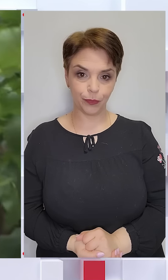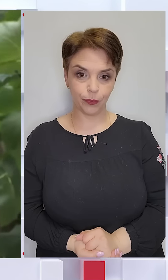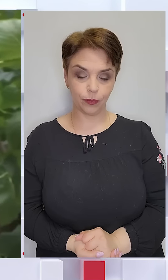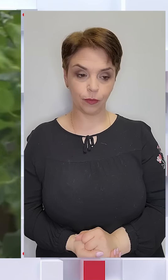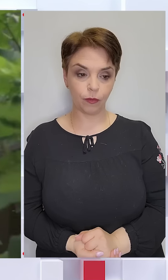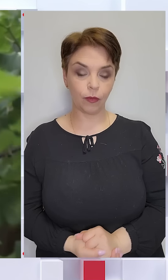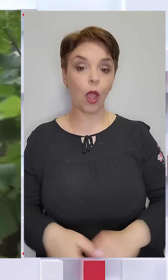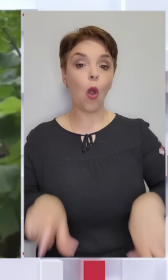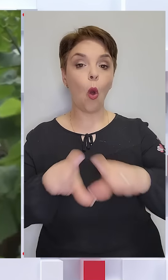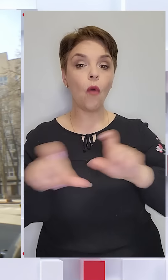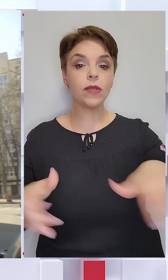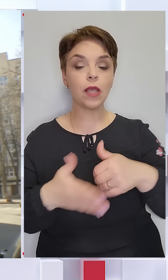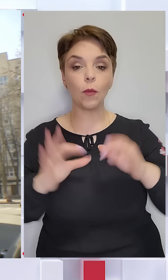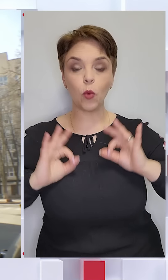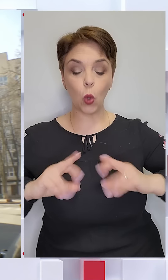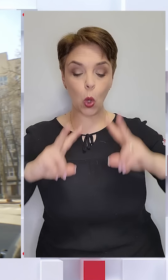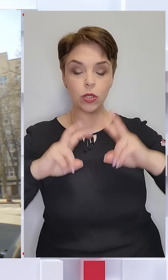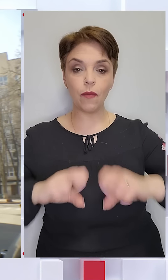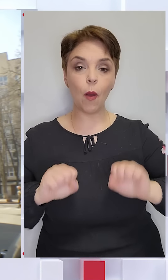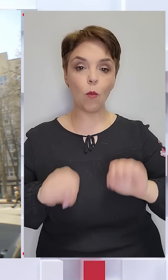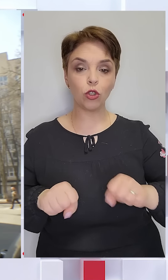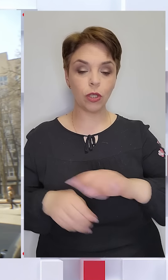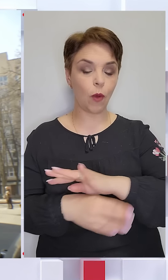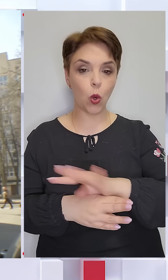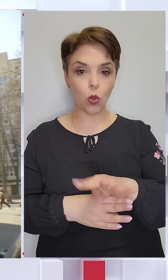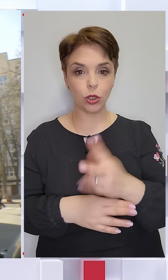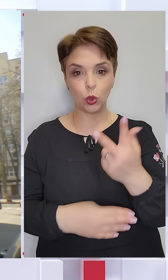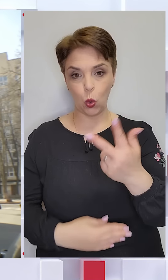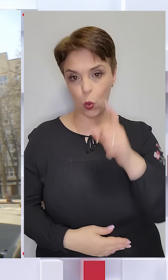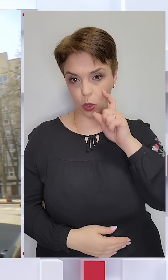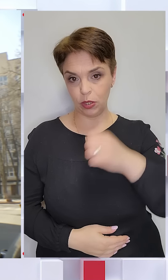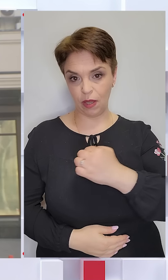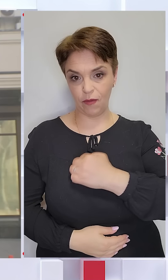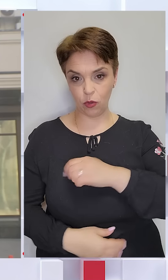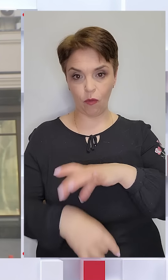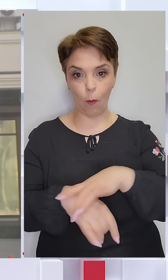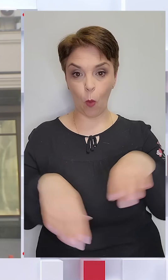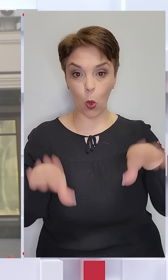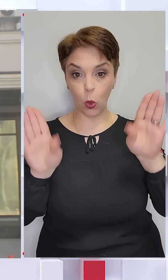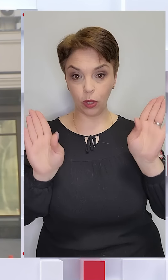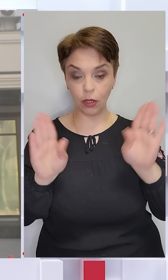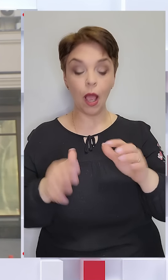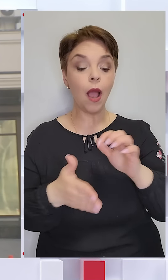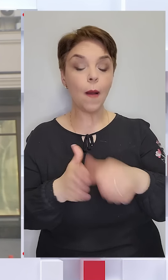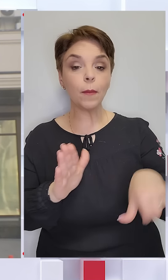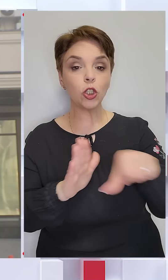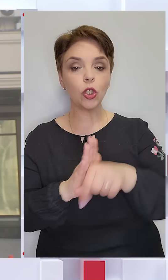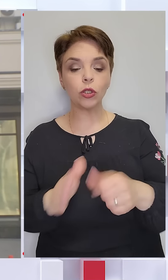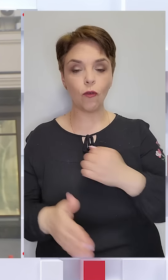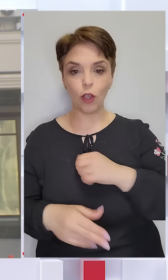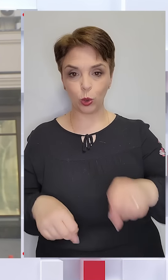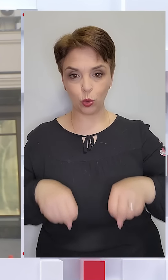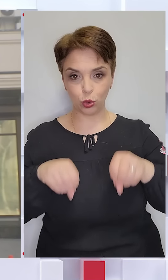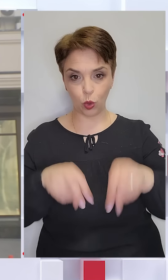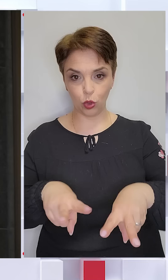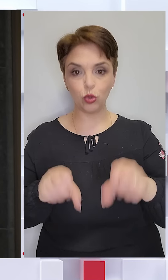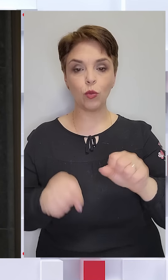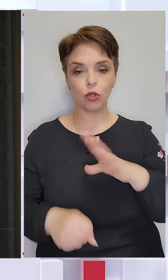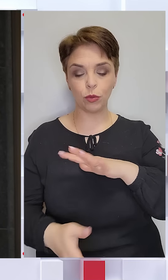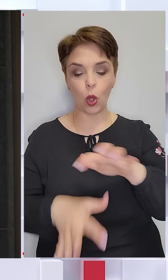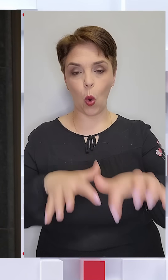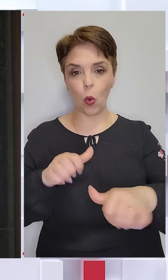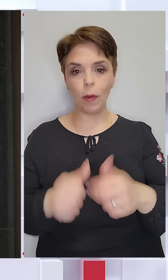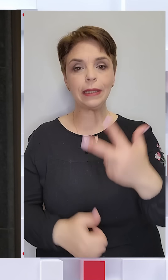Офіс генпрокурора розслідує можливий розстріл трьох українських військовополонених. Причетними до воєнного злочину можуть бути